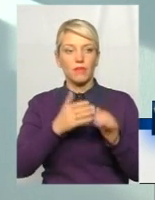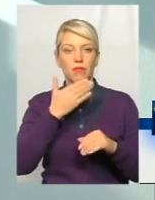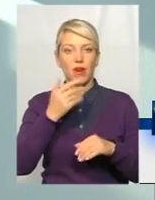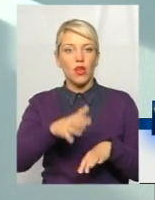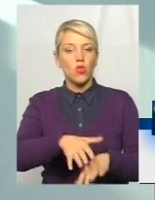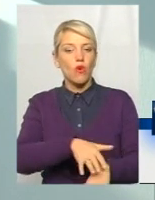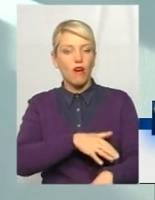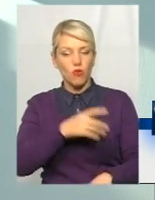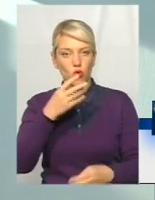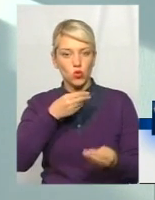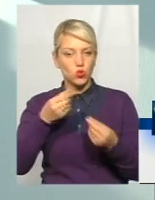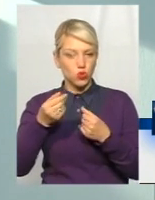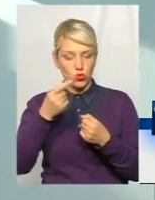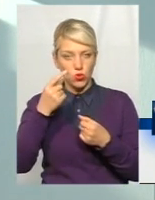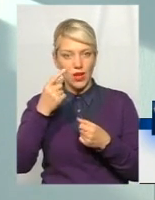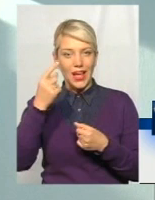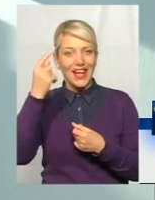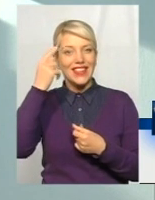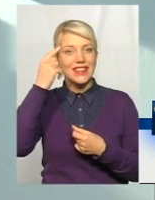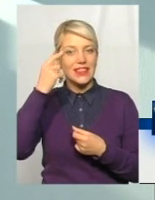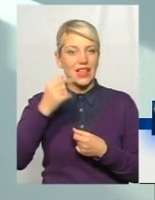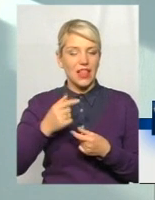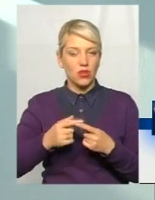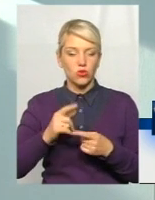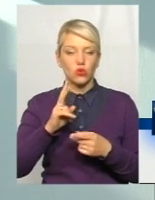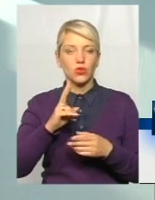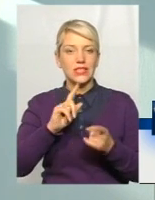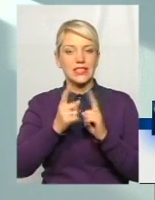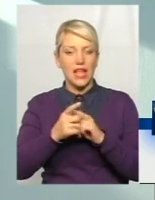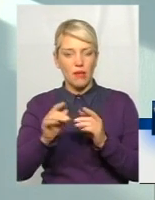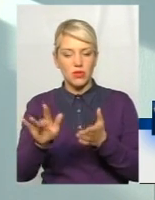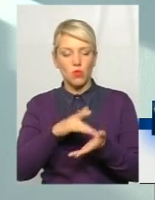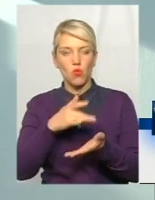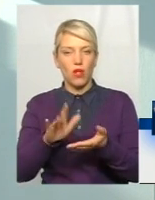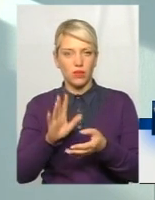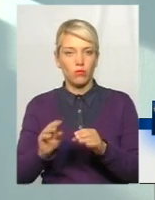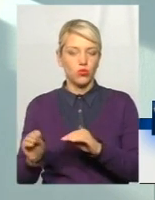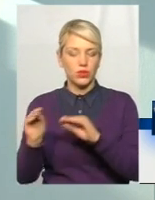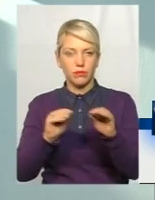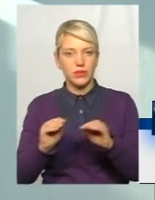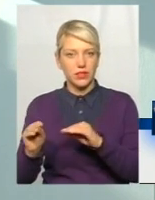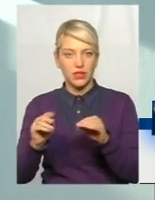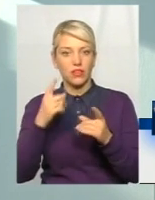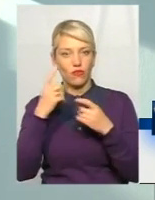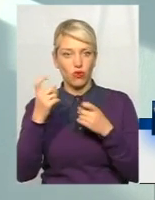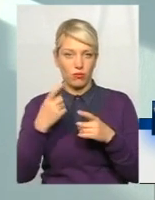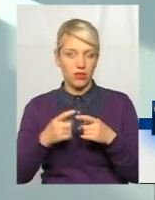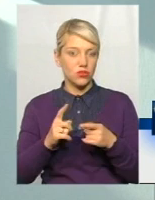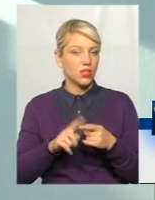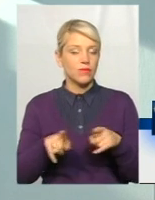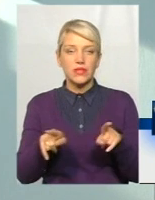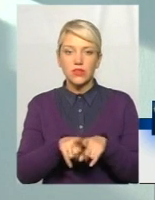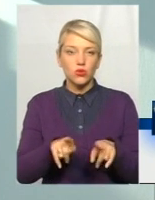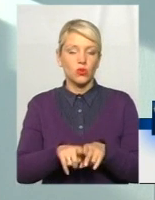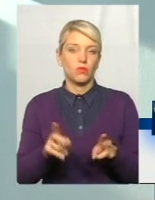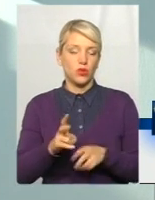може замість бухгалтерів вносити інформацію, безперечно. Такого ще не створено. Коли ми створимо штучного бухгалтера, тоді ми зможемо замінити. Наразі, в будь-якому випадку,